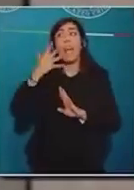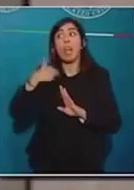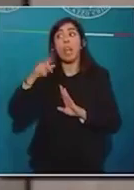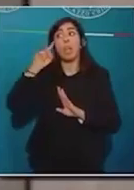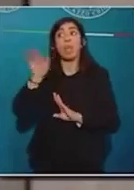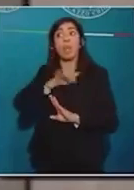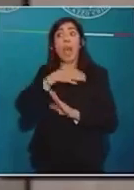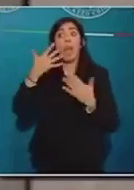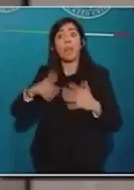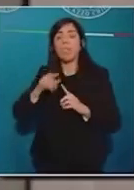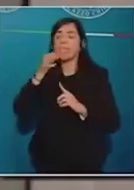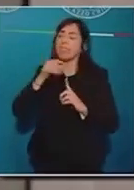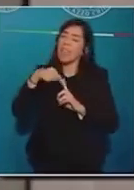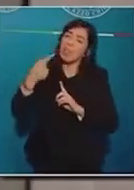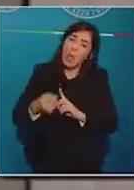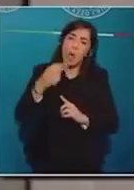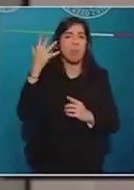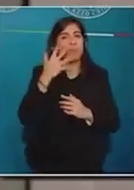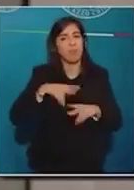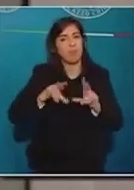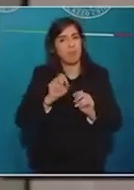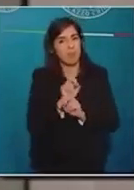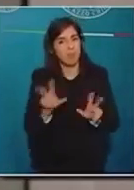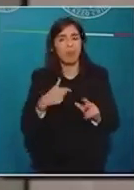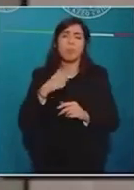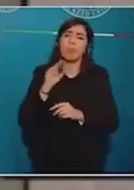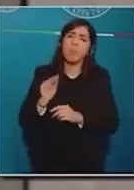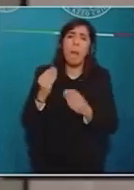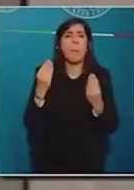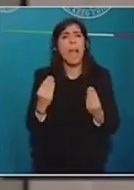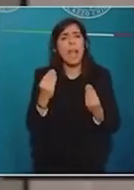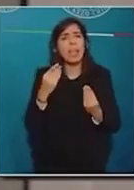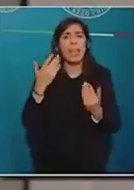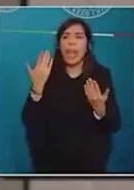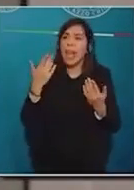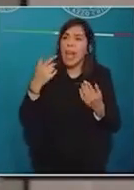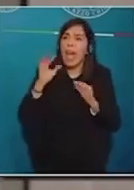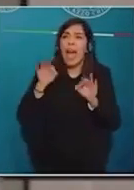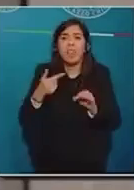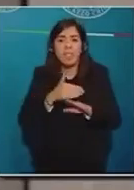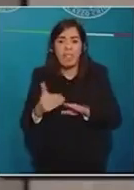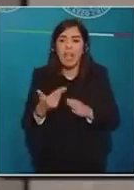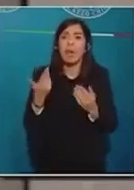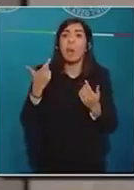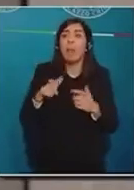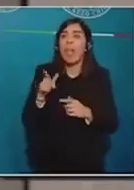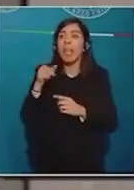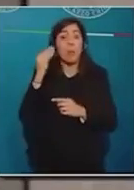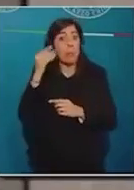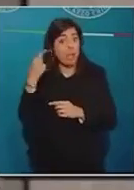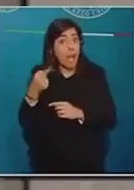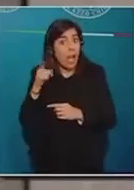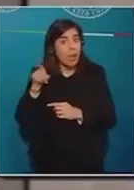arrivati a questo punto, con questo ritardo, le chiedo se la sua squadra di governo è ancora la più bella del mondo, come lei ha detto,